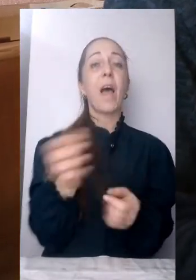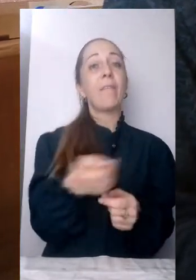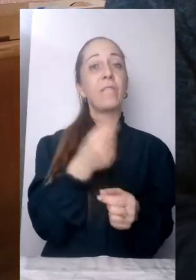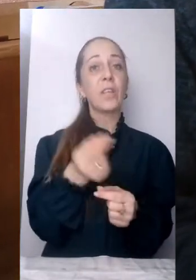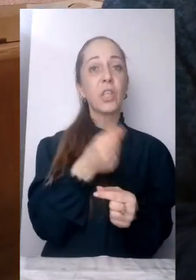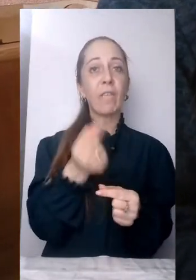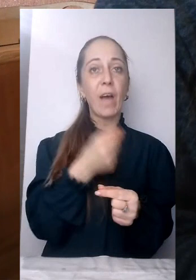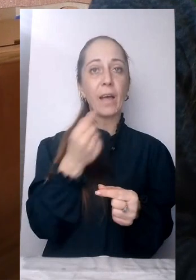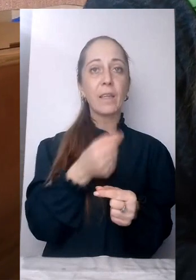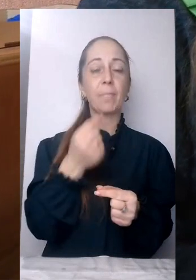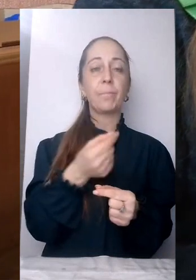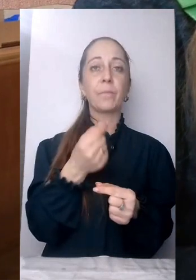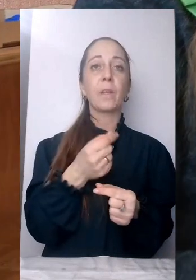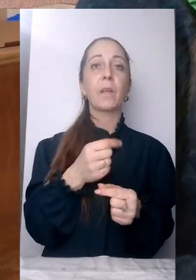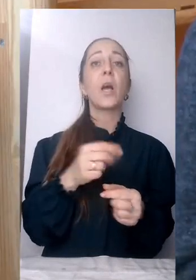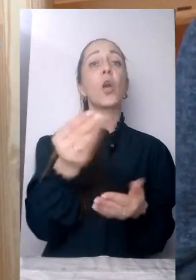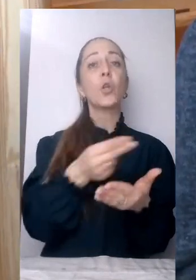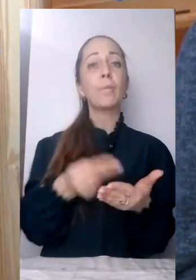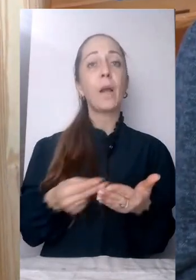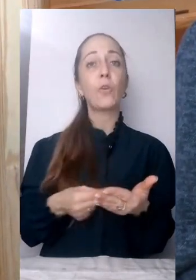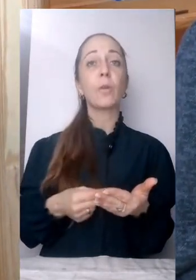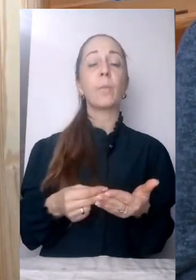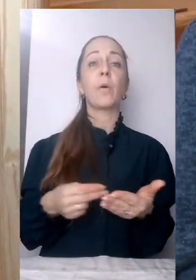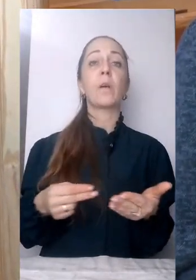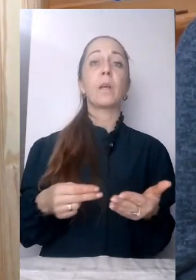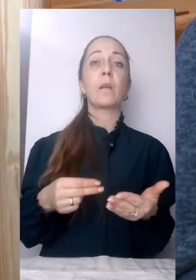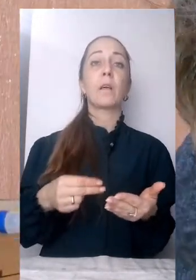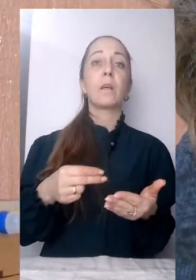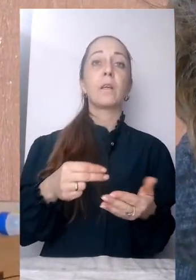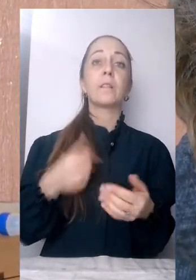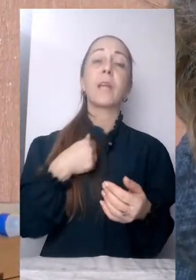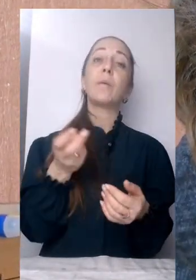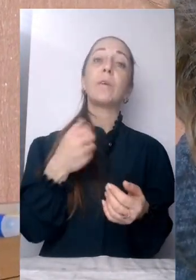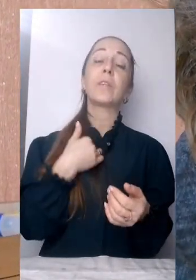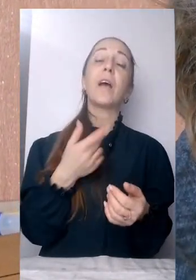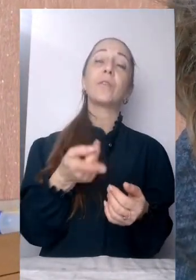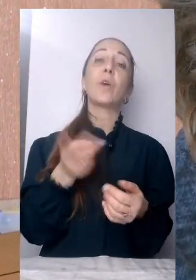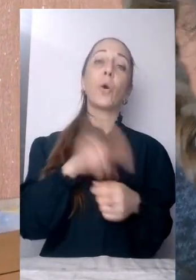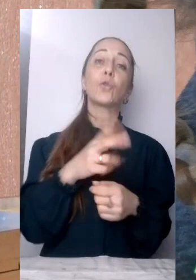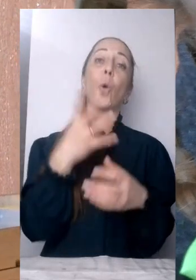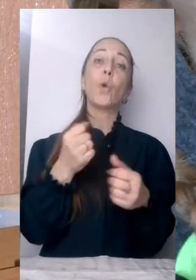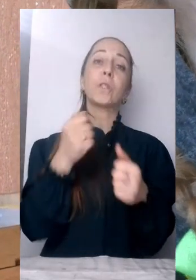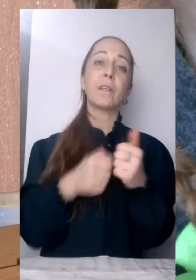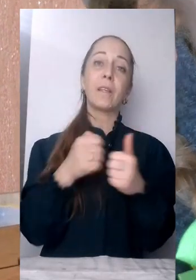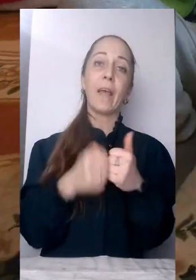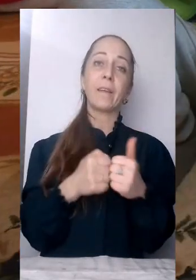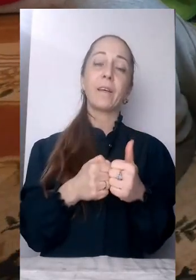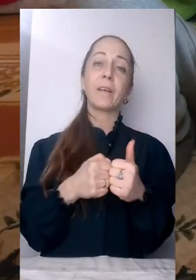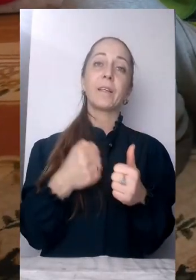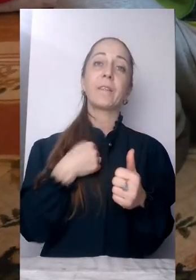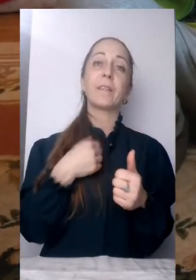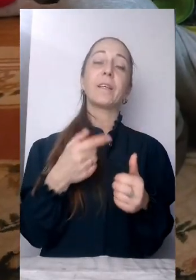розмалювати картину. Я сюди ходжу щодня. Я топоржую з моєю подругою Анію.